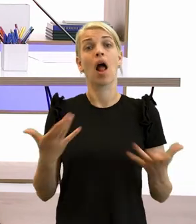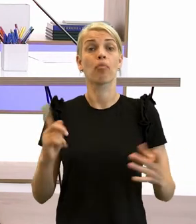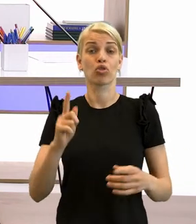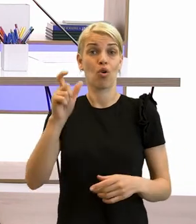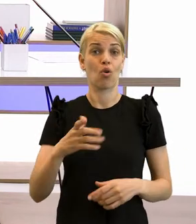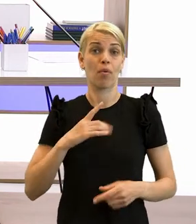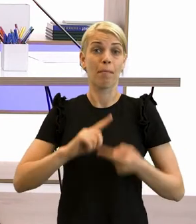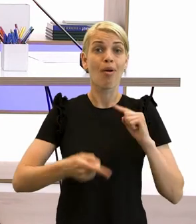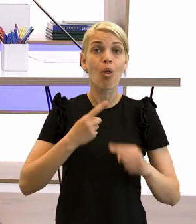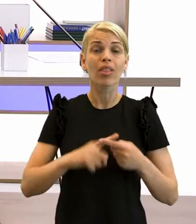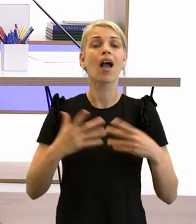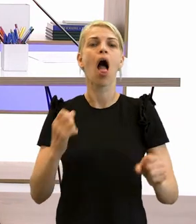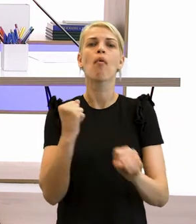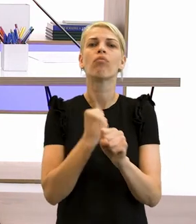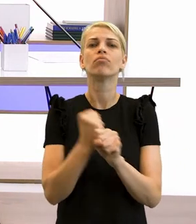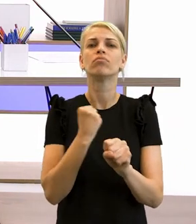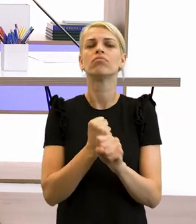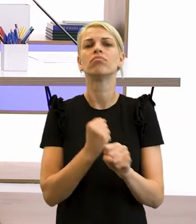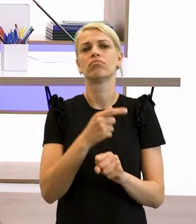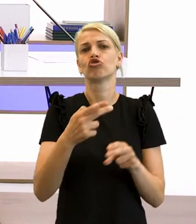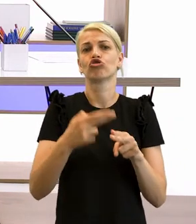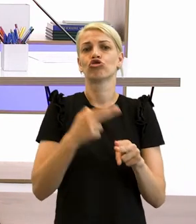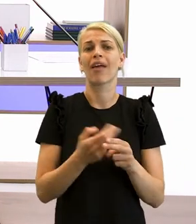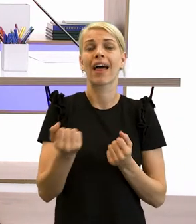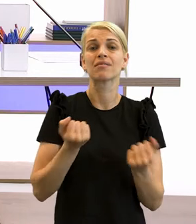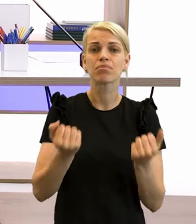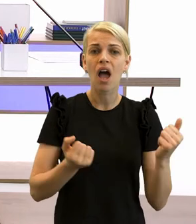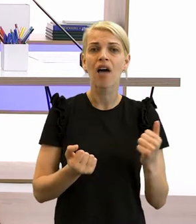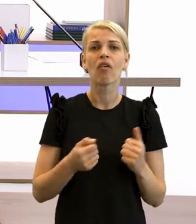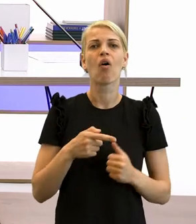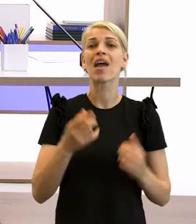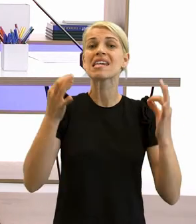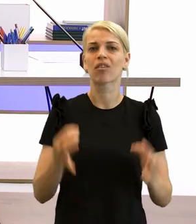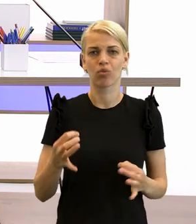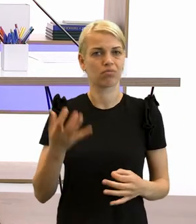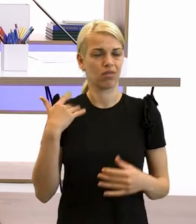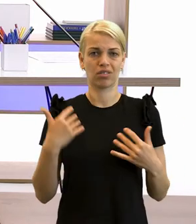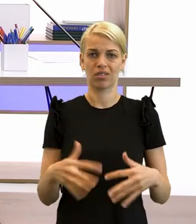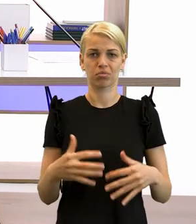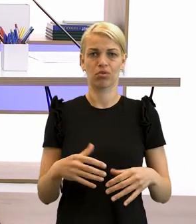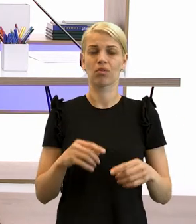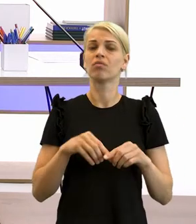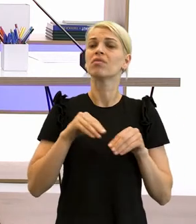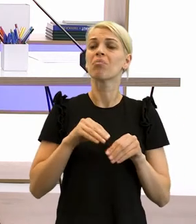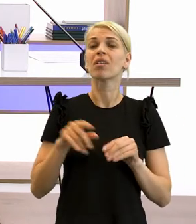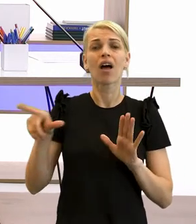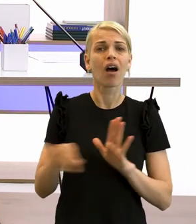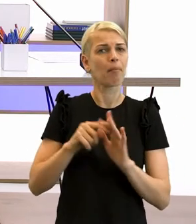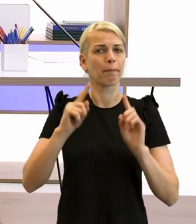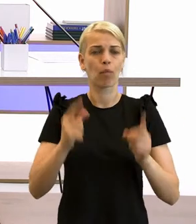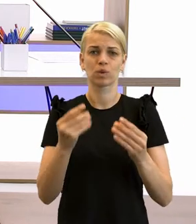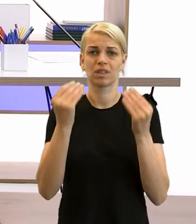politikom alebo pracovať úspešne v štátnej správe, často to vôbec nebolo jednoduché bez toho, aby sa naučil